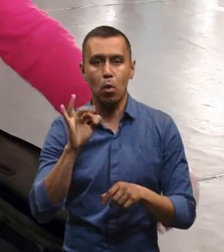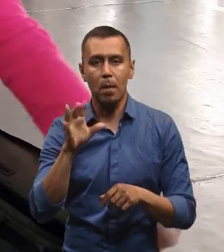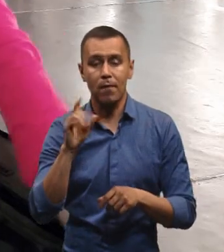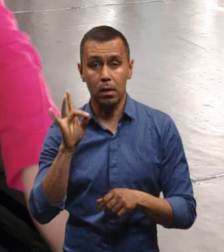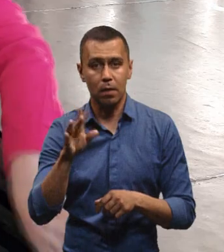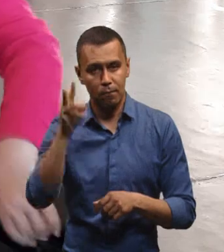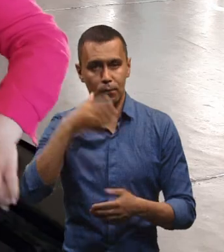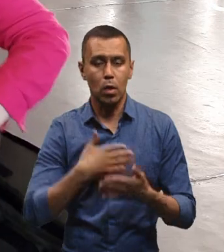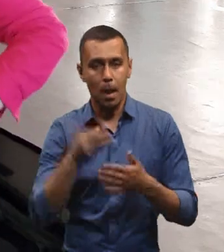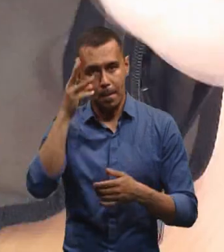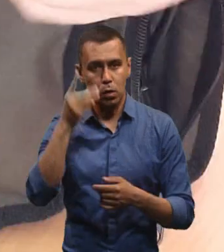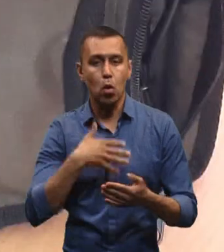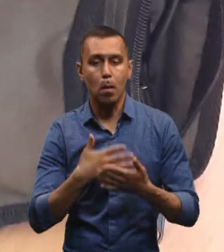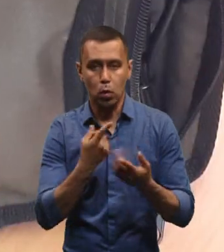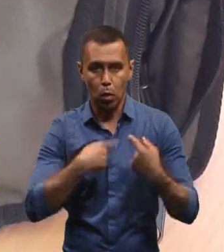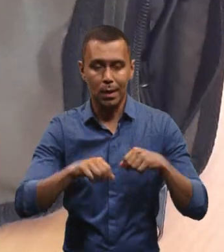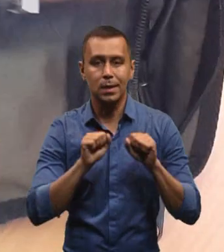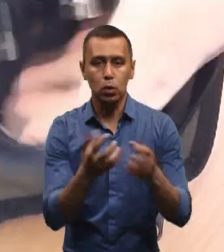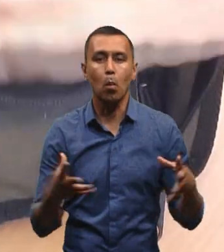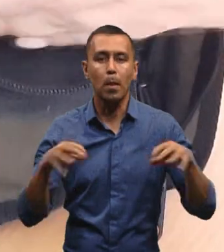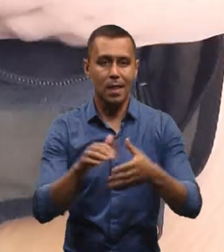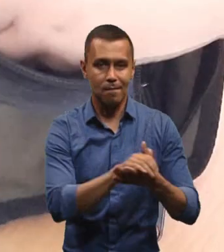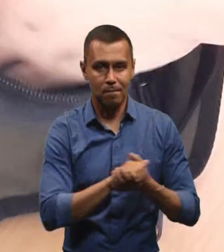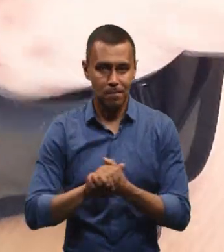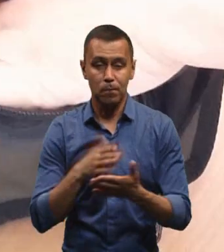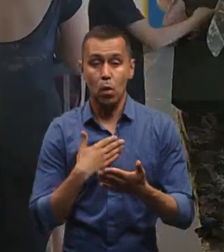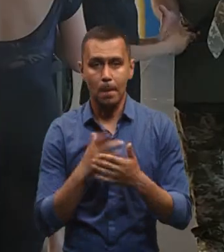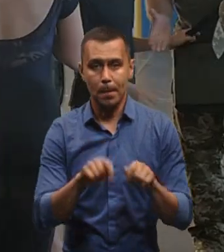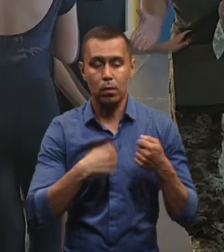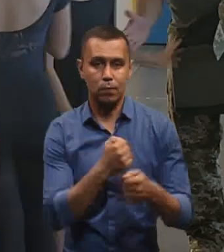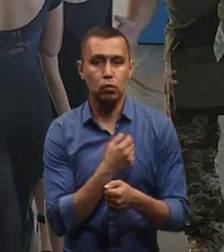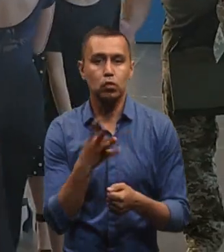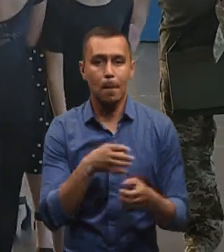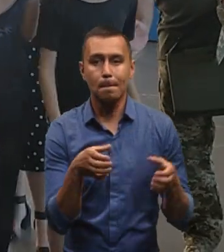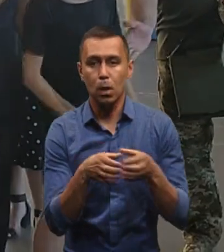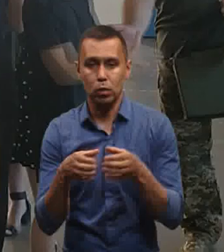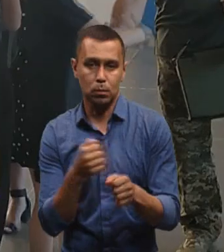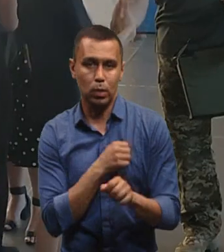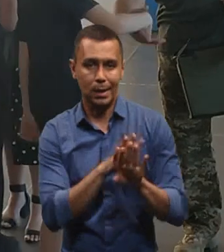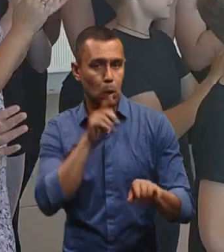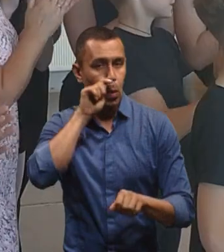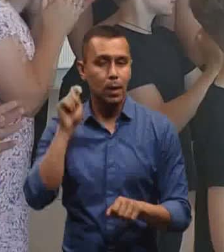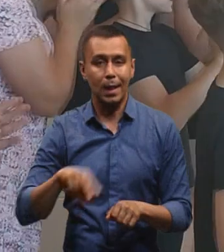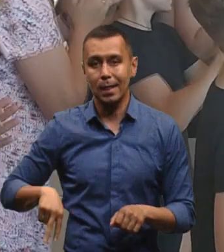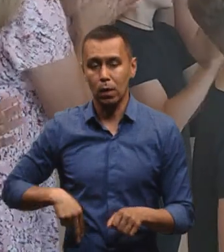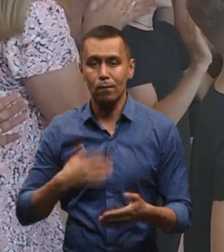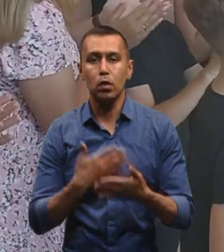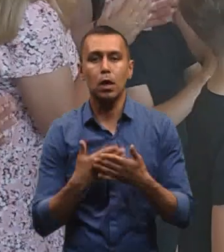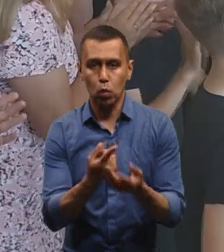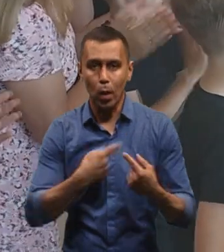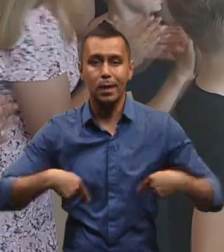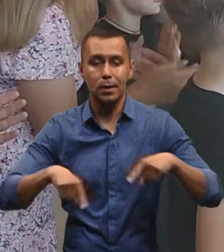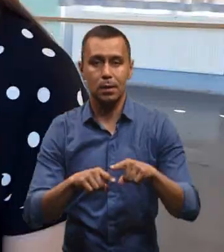волонтери Хмельницької громадської організації, захист об'єднання волонтерів передають військовим чотирьох підрозділів Збройних сил України. Директорка волонтерської